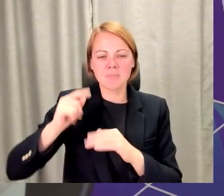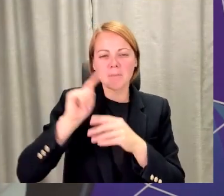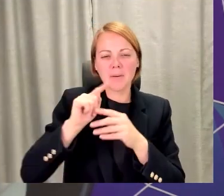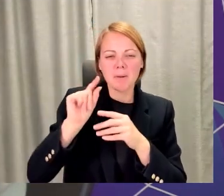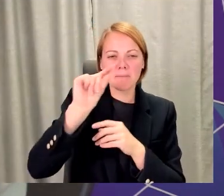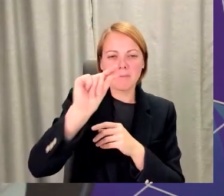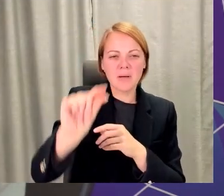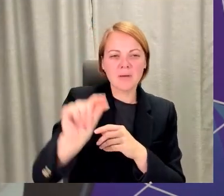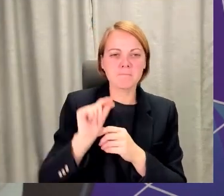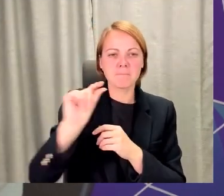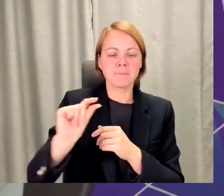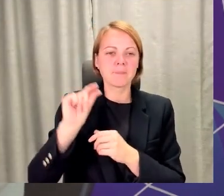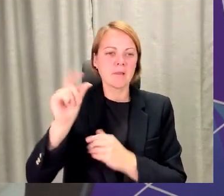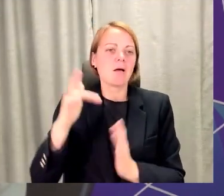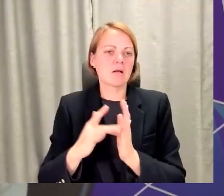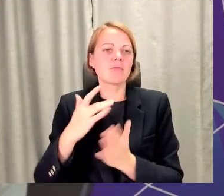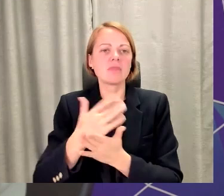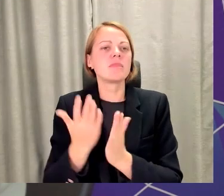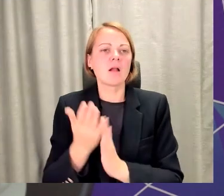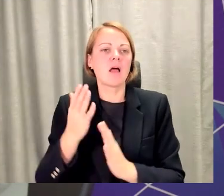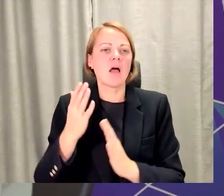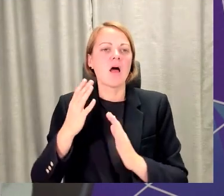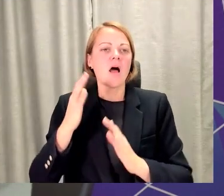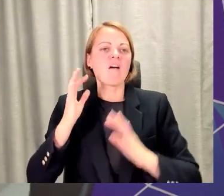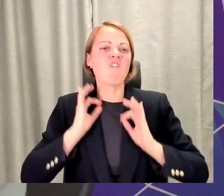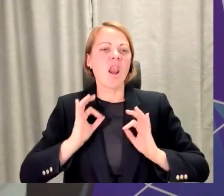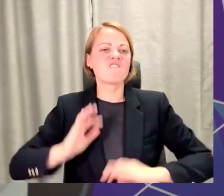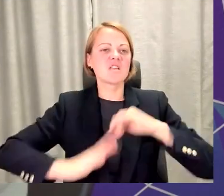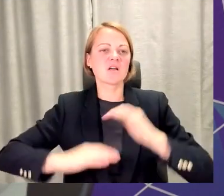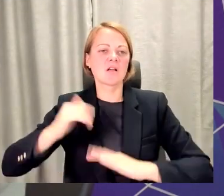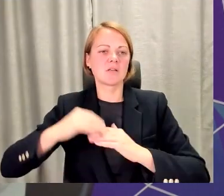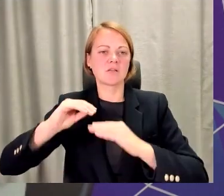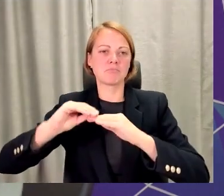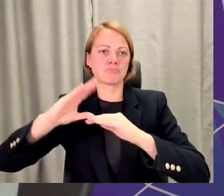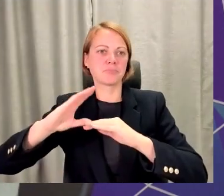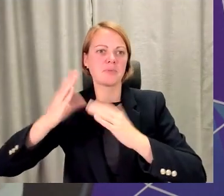iespējams, kvalifikācijas es jau esmu sakrājis vairāko gadu garumā